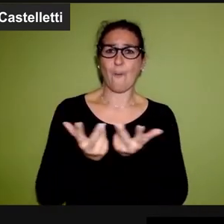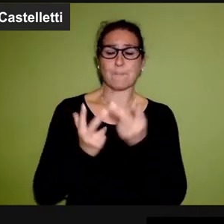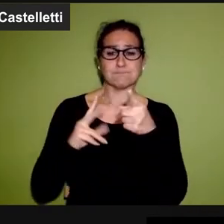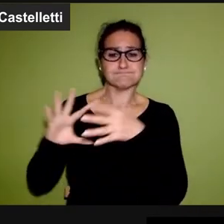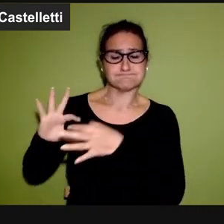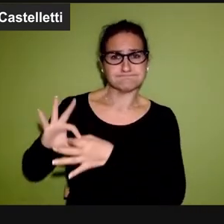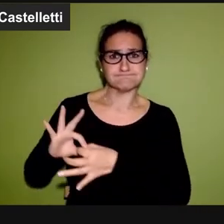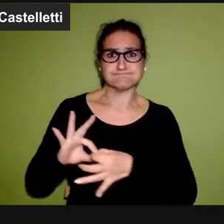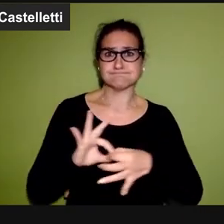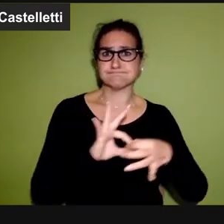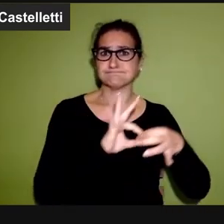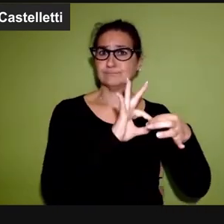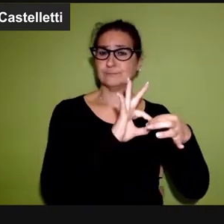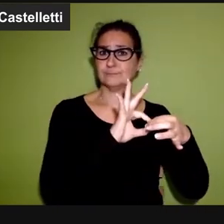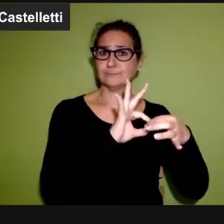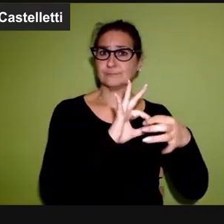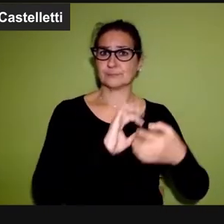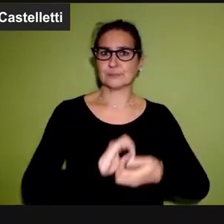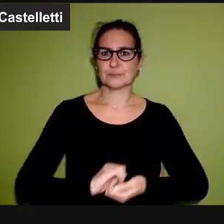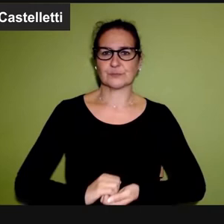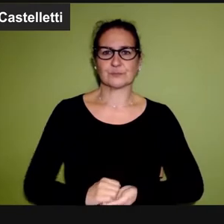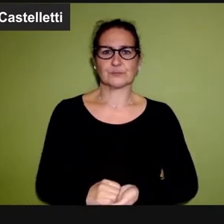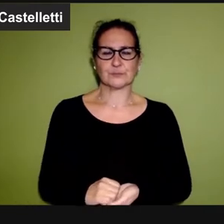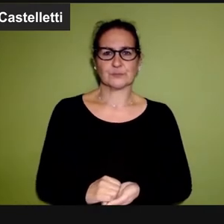è il filo conduttore.